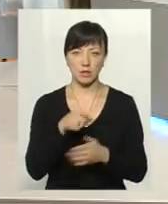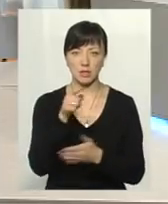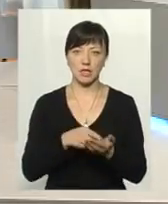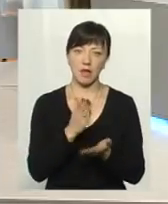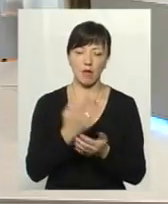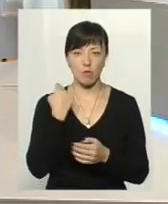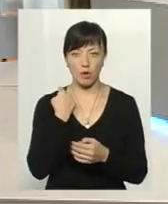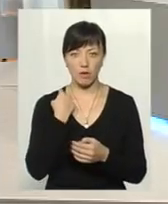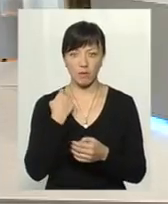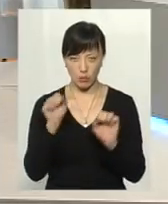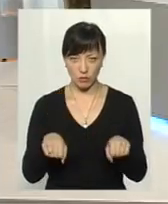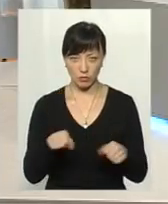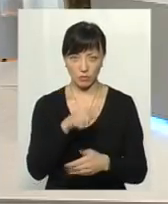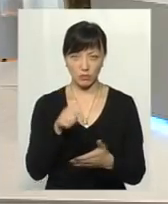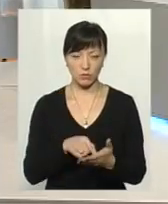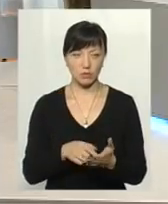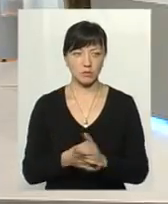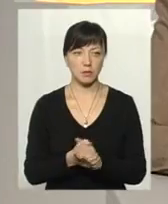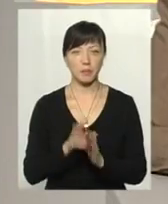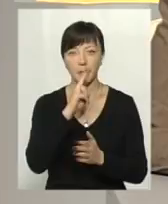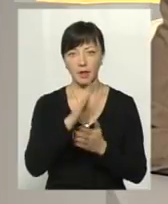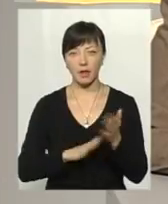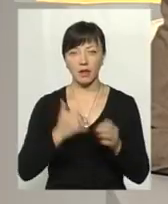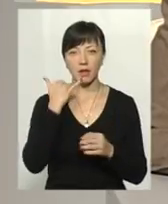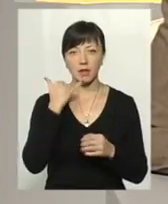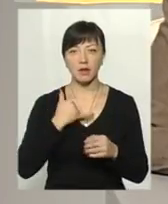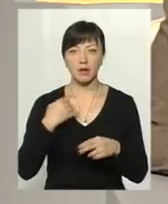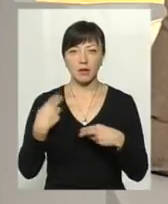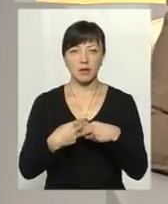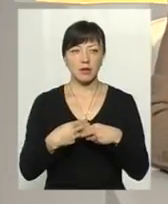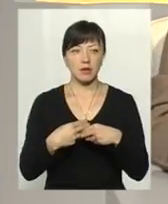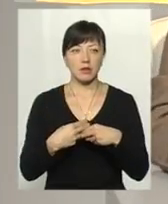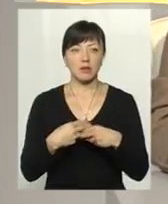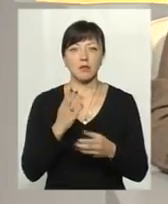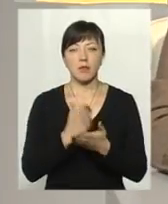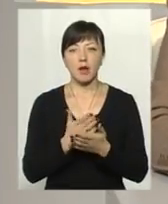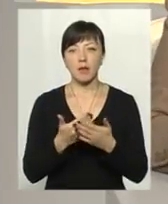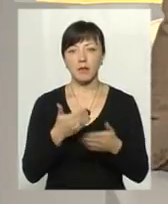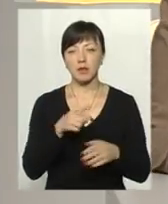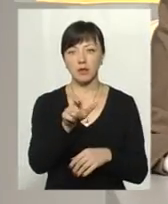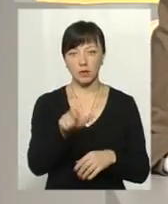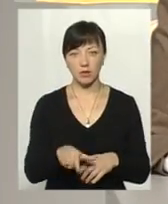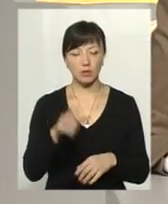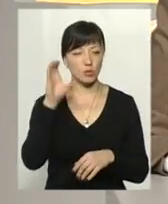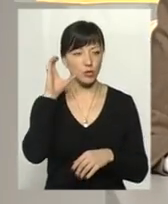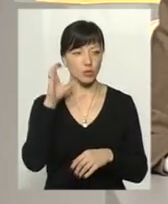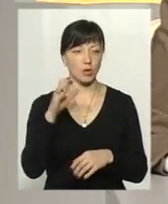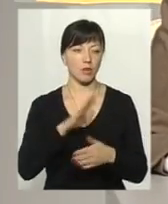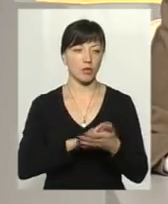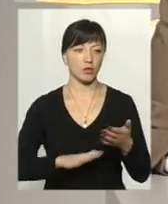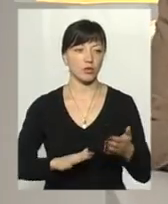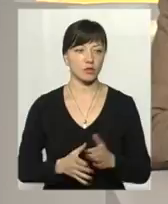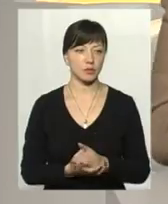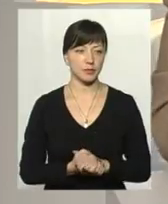наявних боргів. Але я перепрошую, нас зараз перериває дзвіночок, маємо від телеглядача. Давайте послухаємо, потім